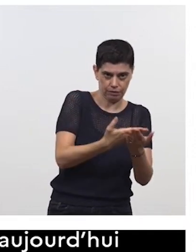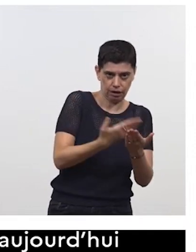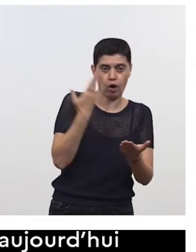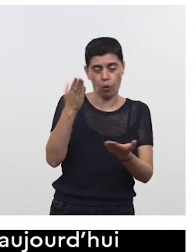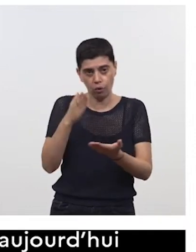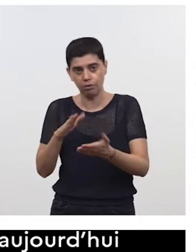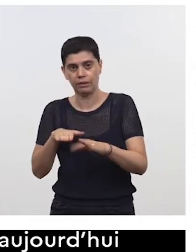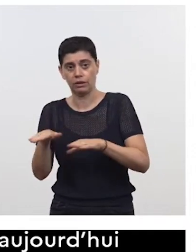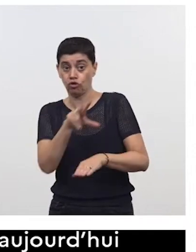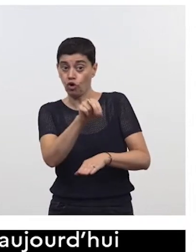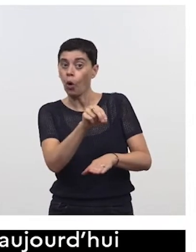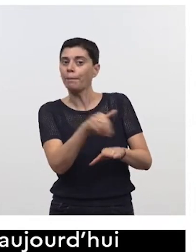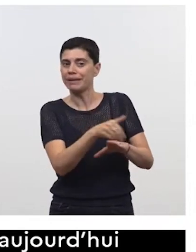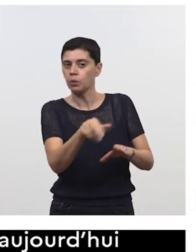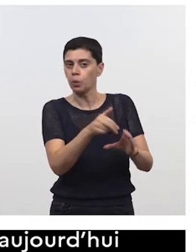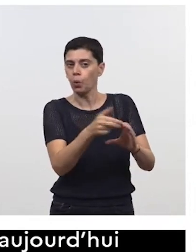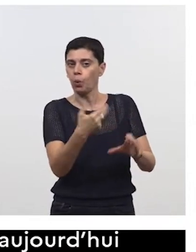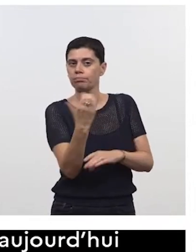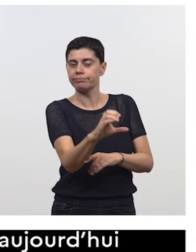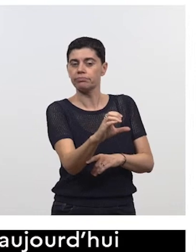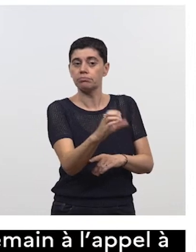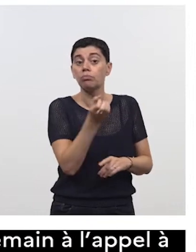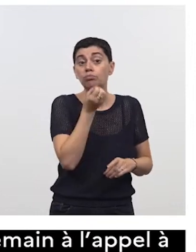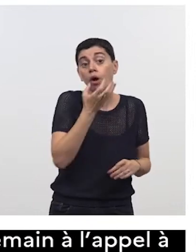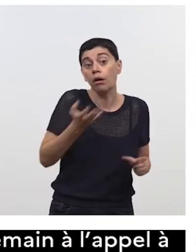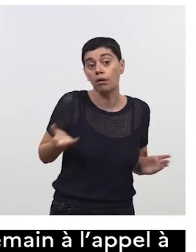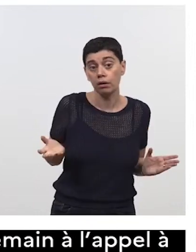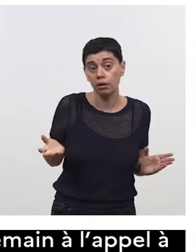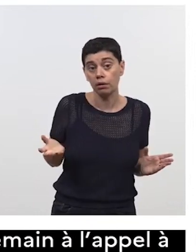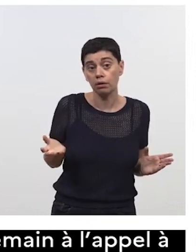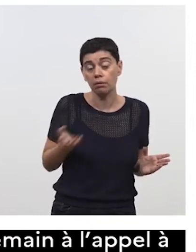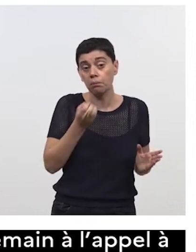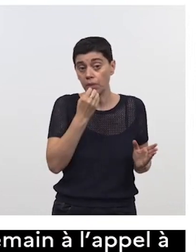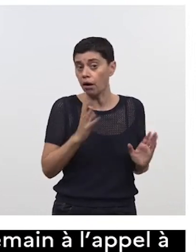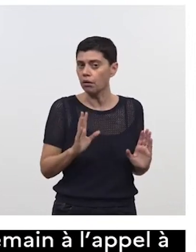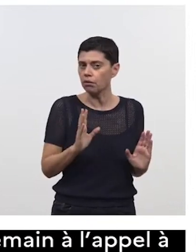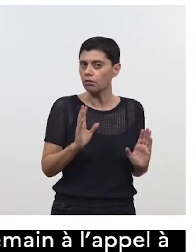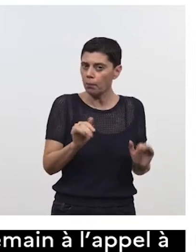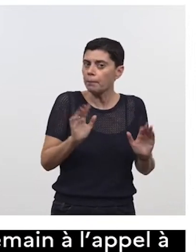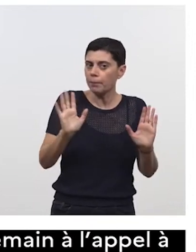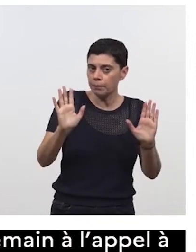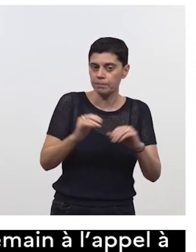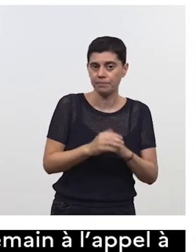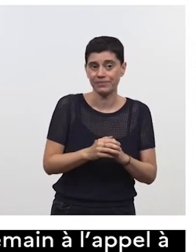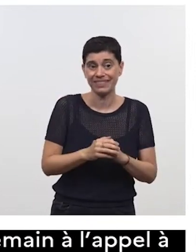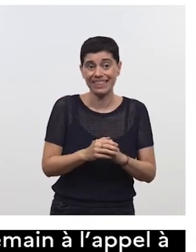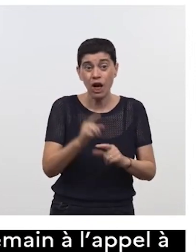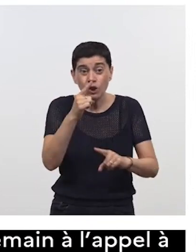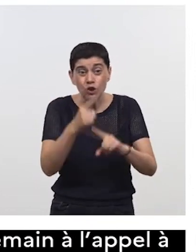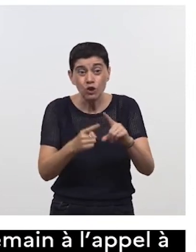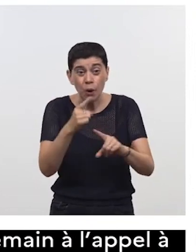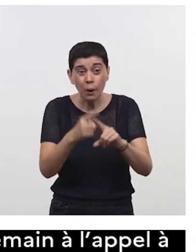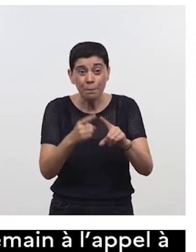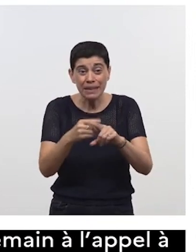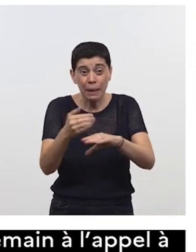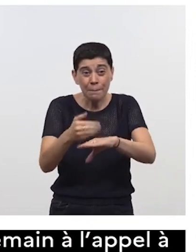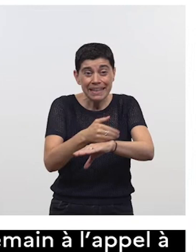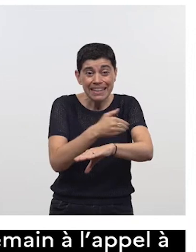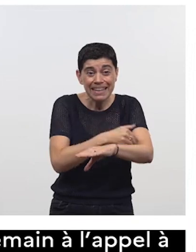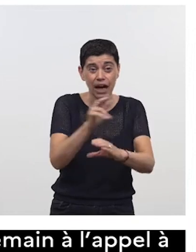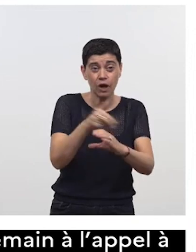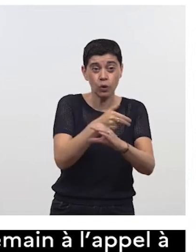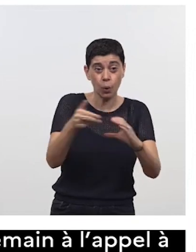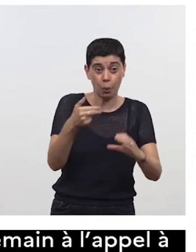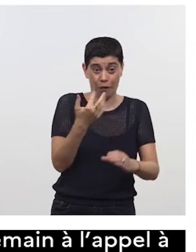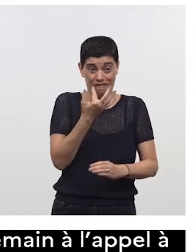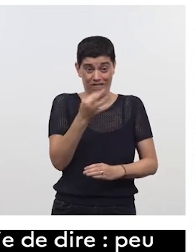millions d'euros d'un côté, c'est bien, mais enfin, ça dit déjà quelque chose. Un demi-milliard d'euros pour la seule contribution de la